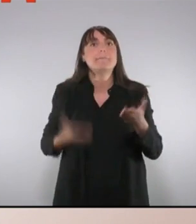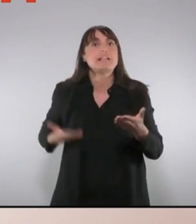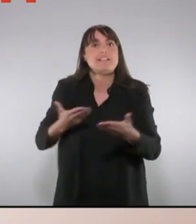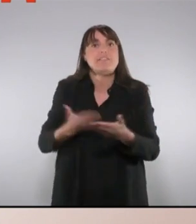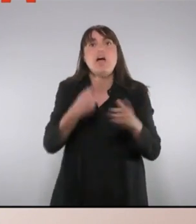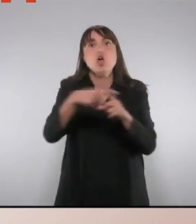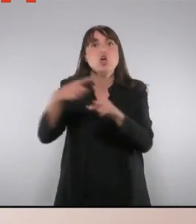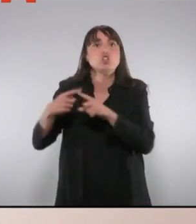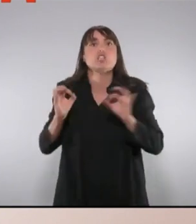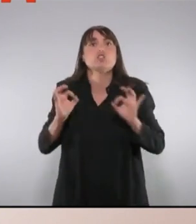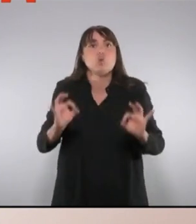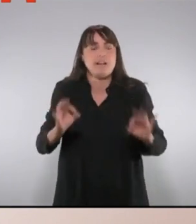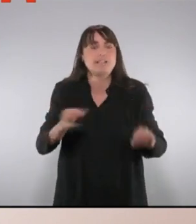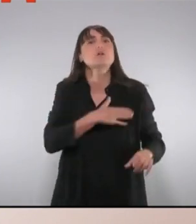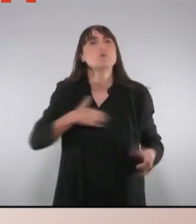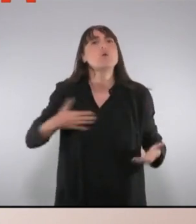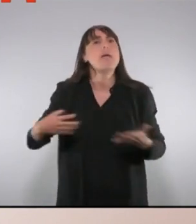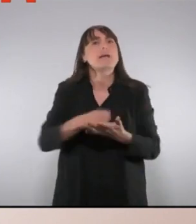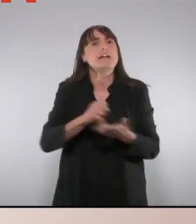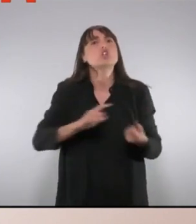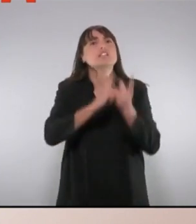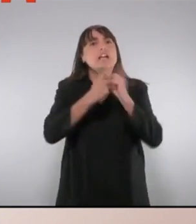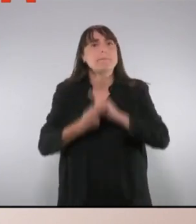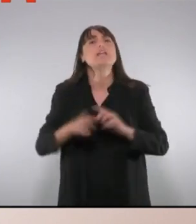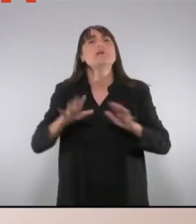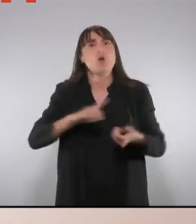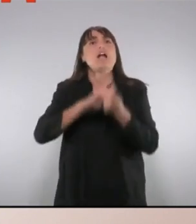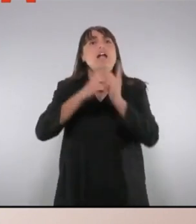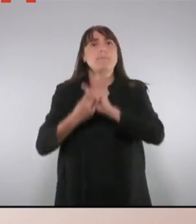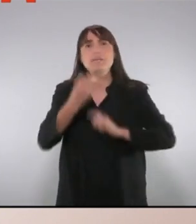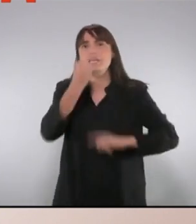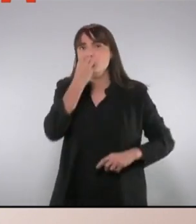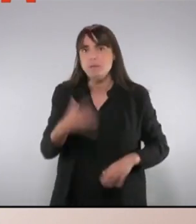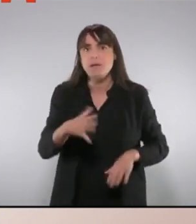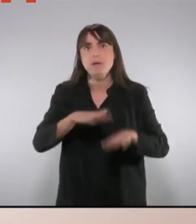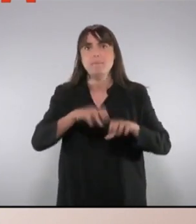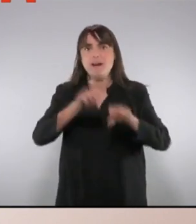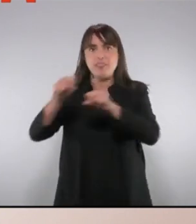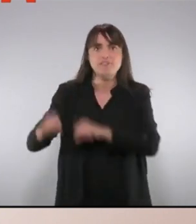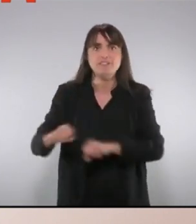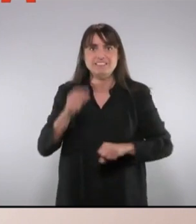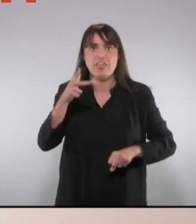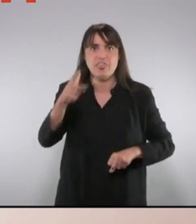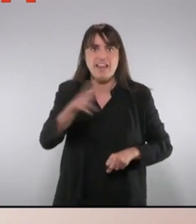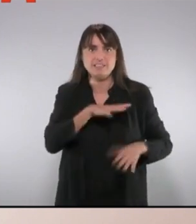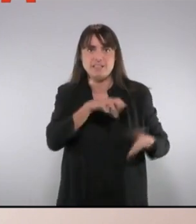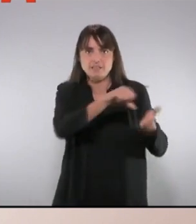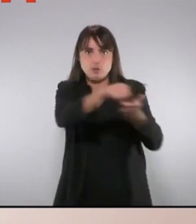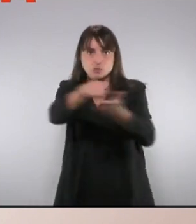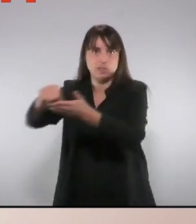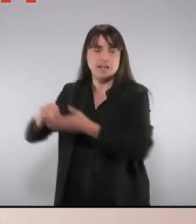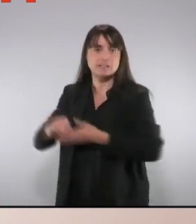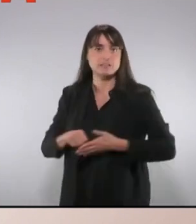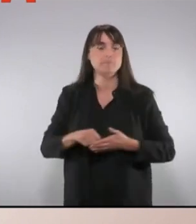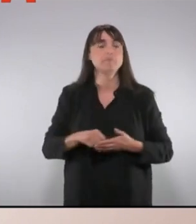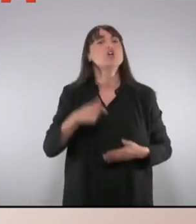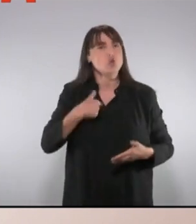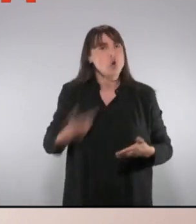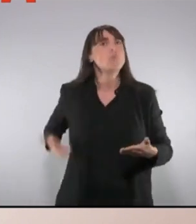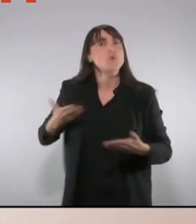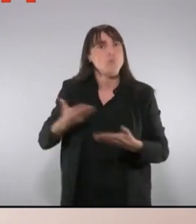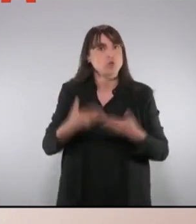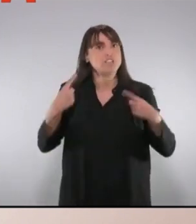canviï res. I per fer-ho, segurament no tenim totes les respostes, però sí que tenim propostes i les volem posar damunt la taula.